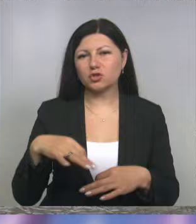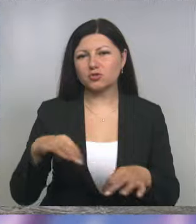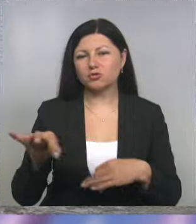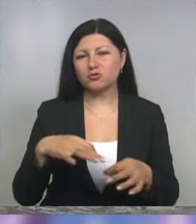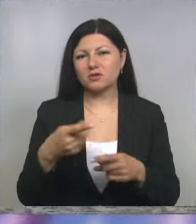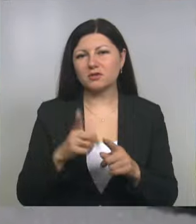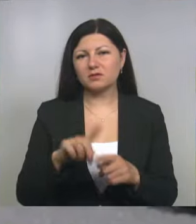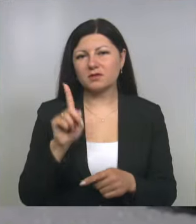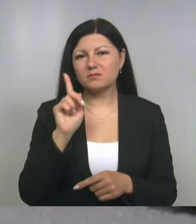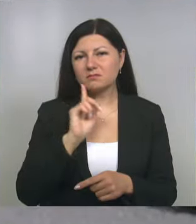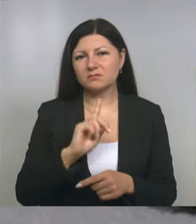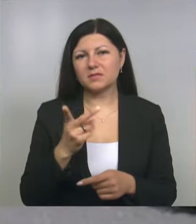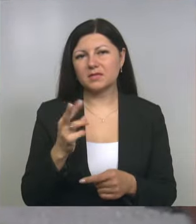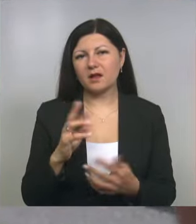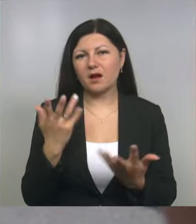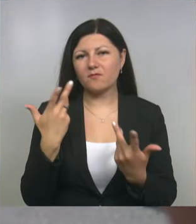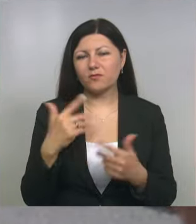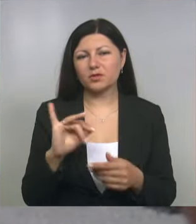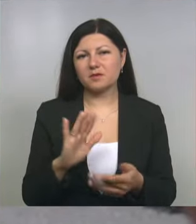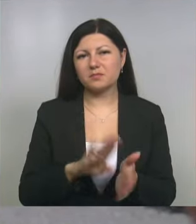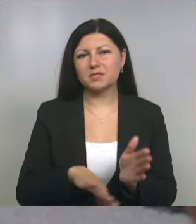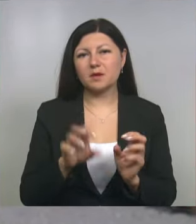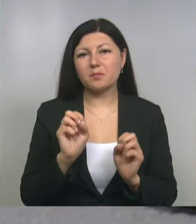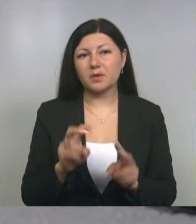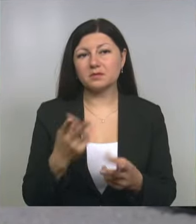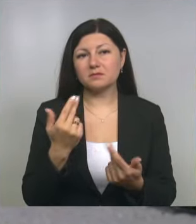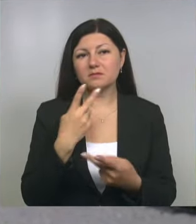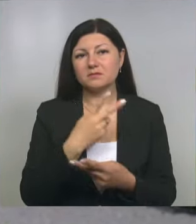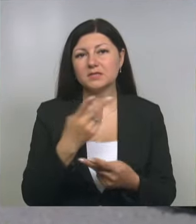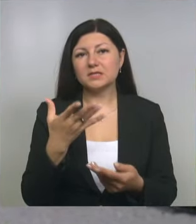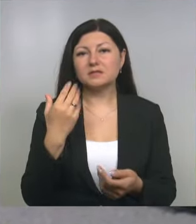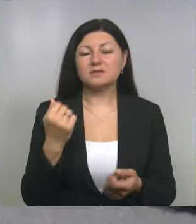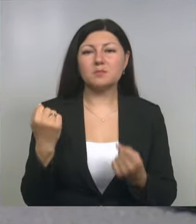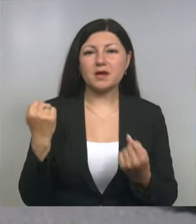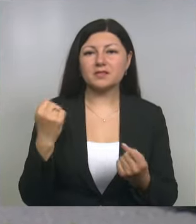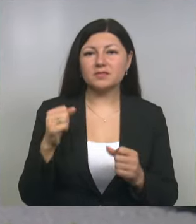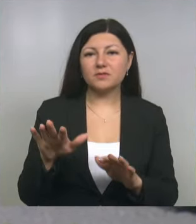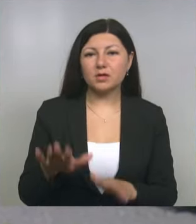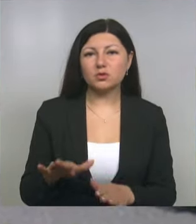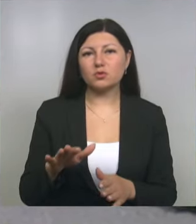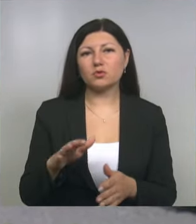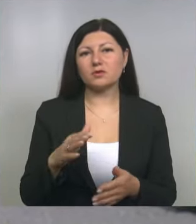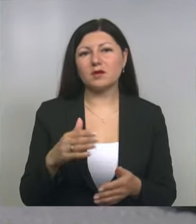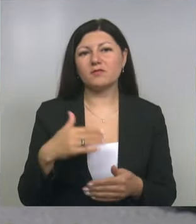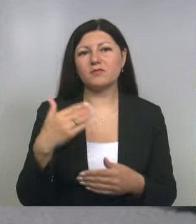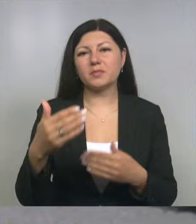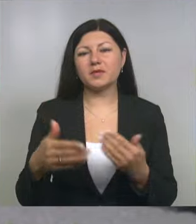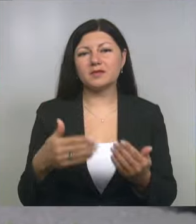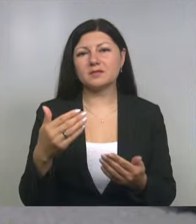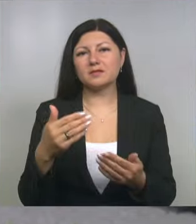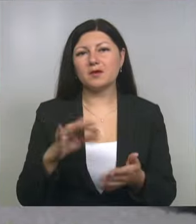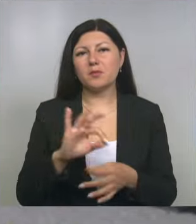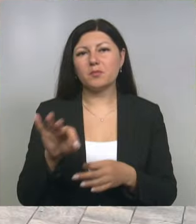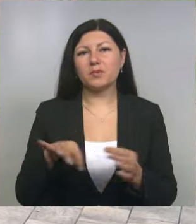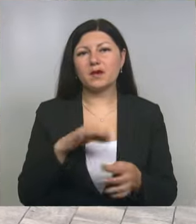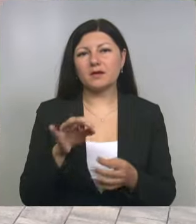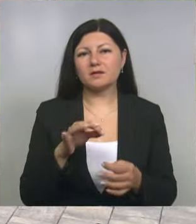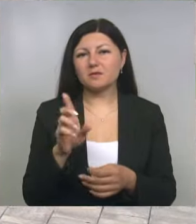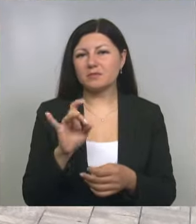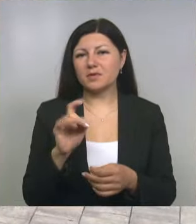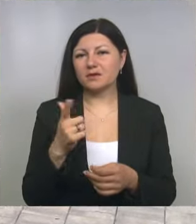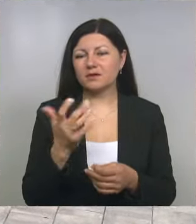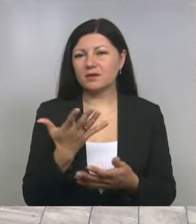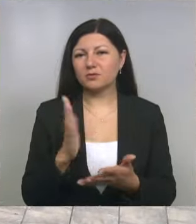комфорта, для безопасности. И, конечно же, картинка меняется. Спортивная зона, впереди проект берега, который мы будем расширять.